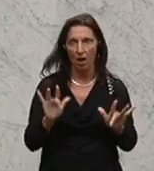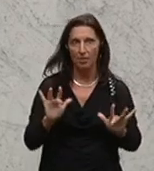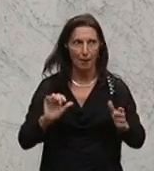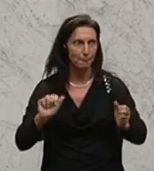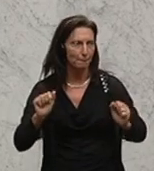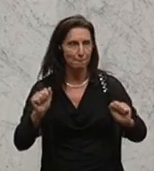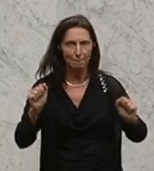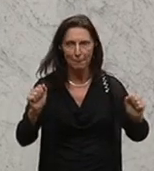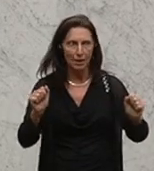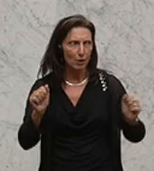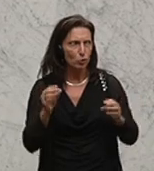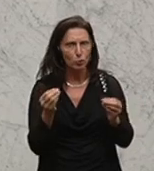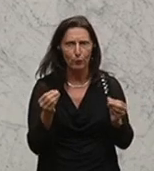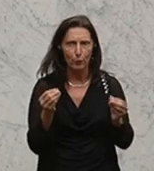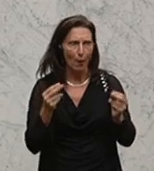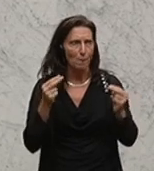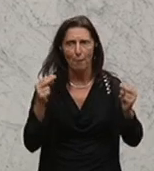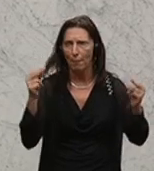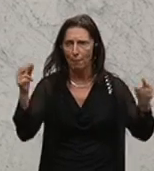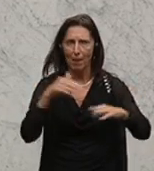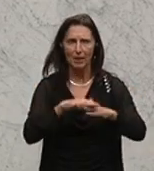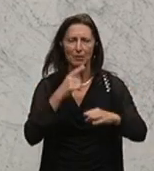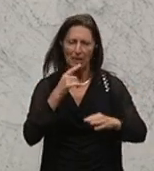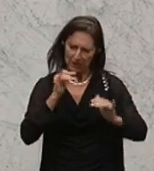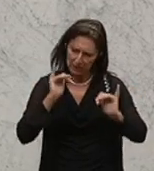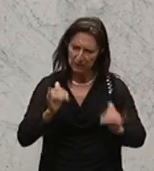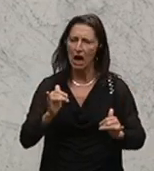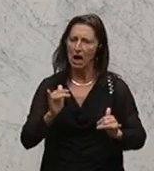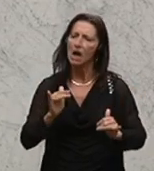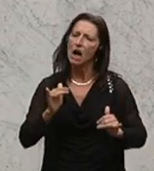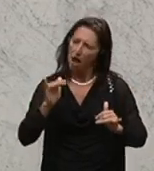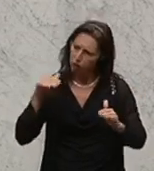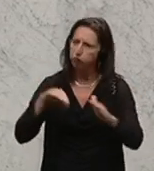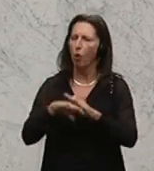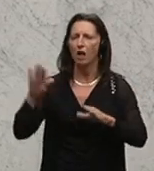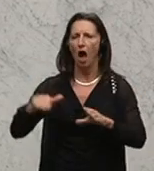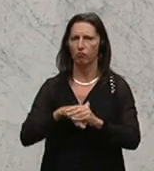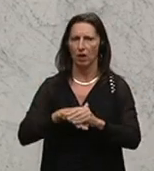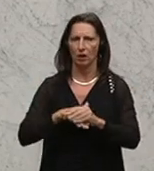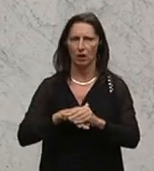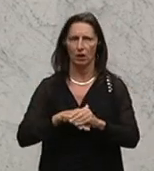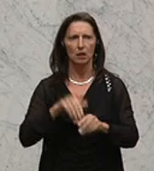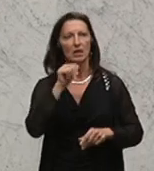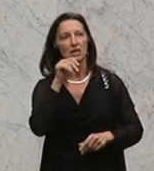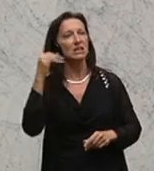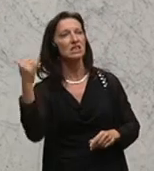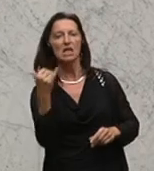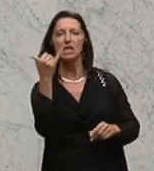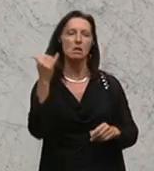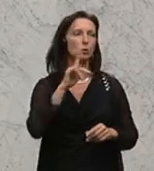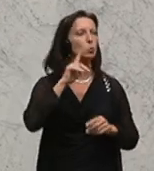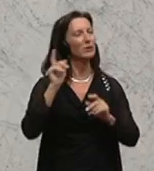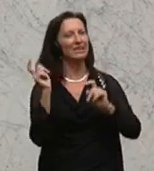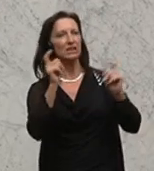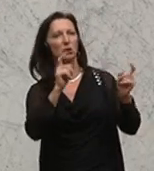spüre, dass immer mehr Gemeinden sagen, ja, ich übernehme Flüchtlinge. Und wir sollten nicht immer nur darüber diskutieren,